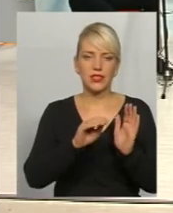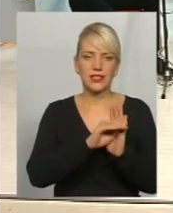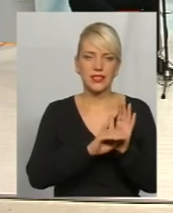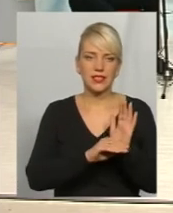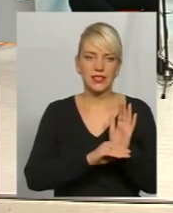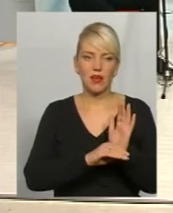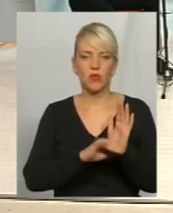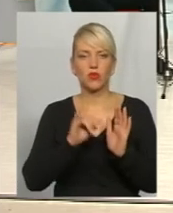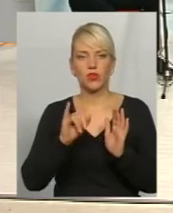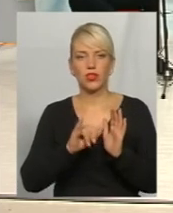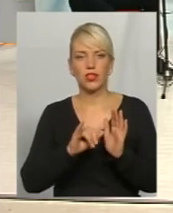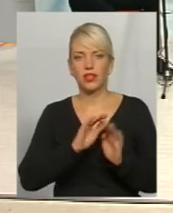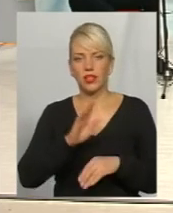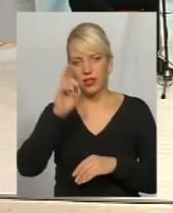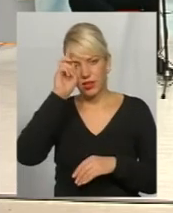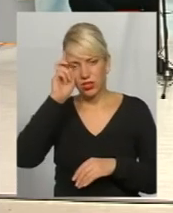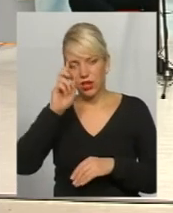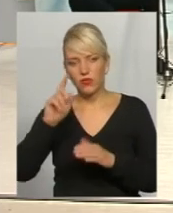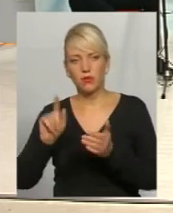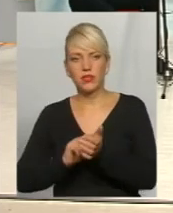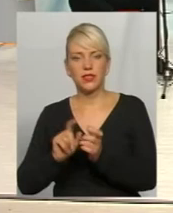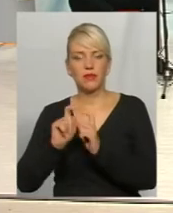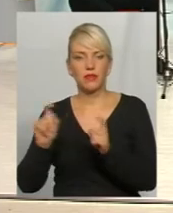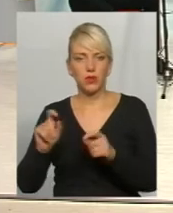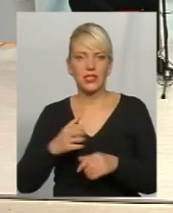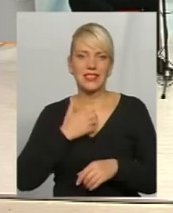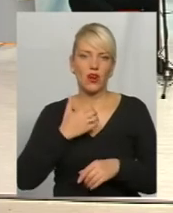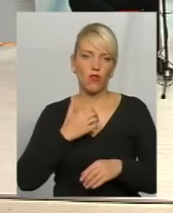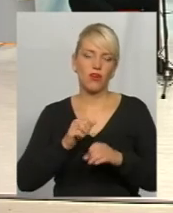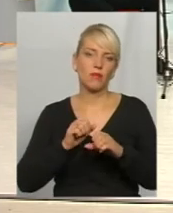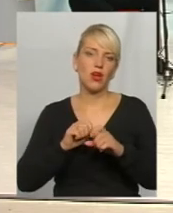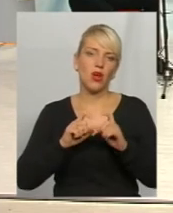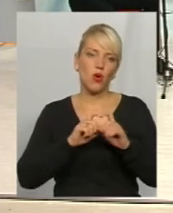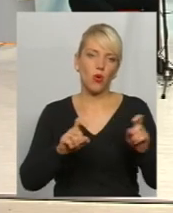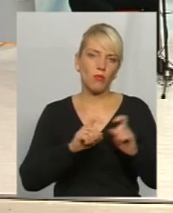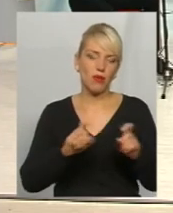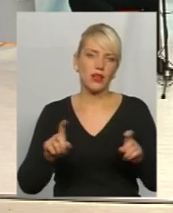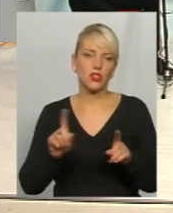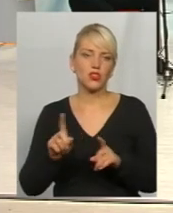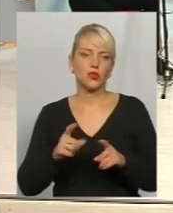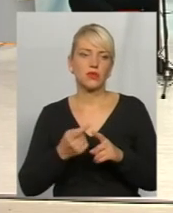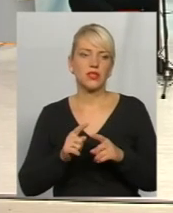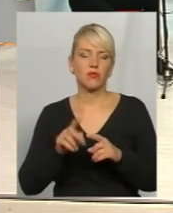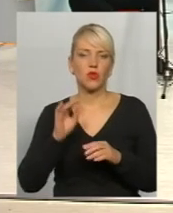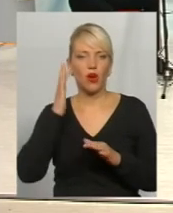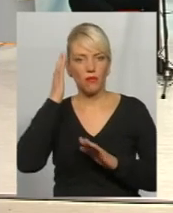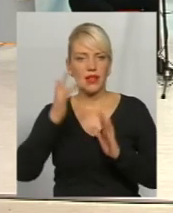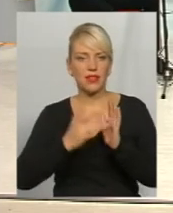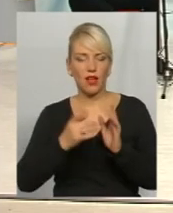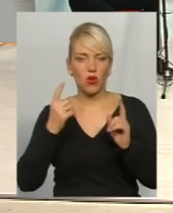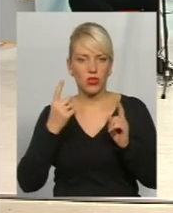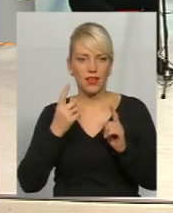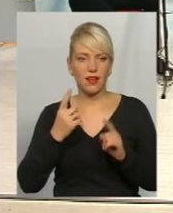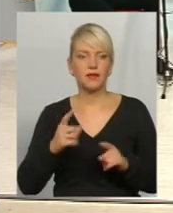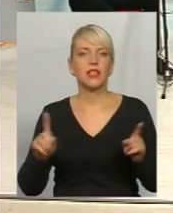недержавними пенсійними фондами, страховими компаніями, щоб це була одна мета, адже